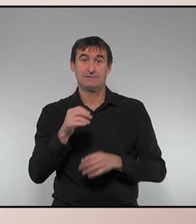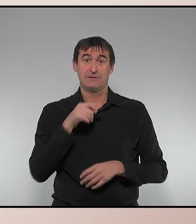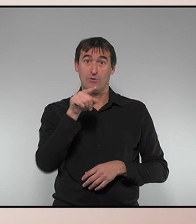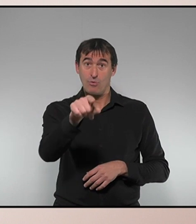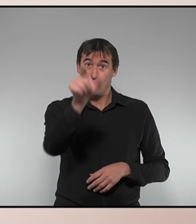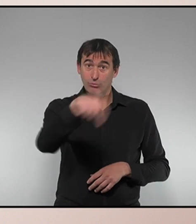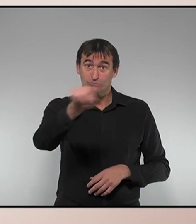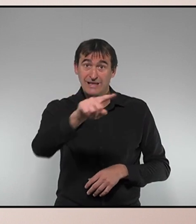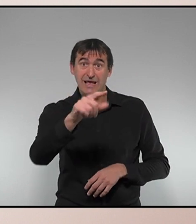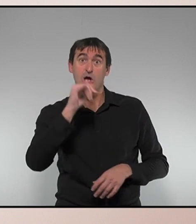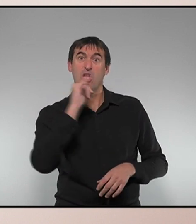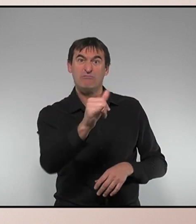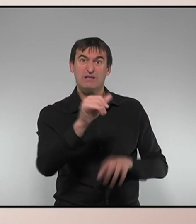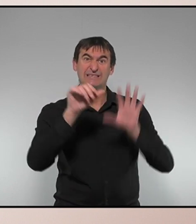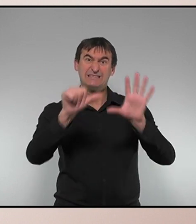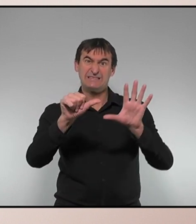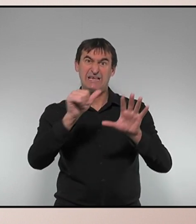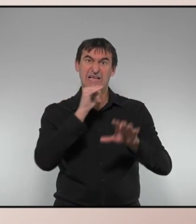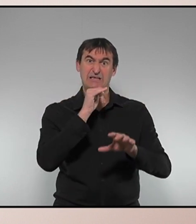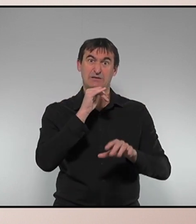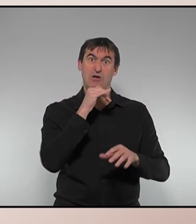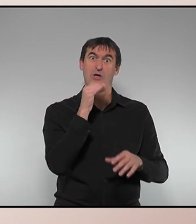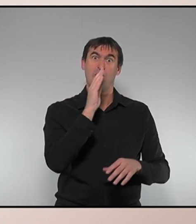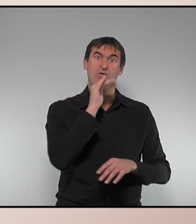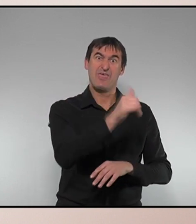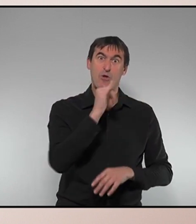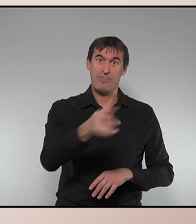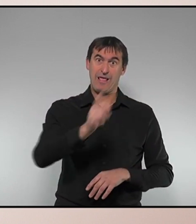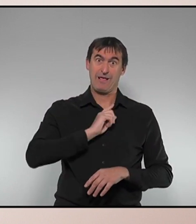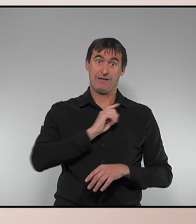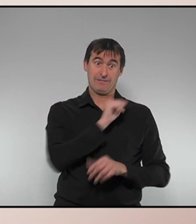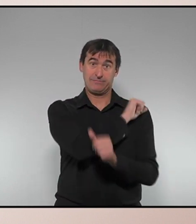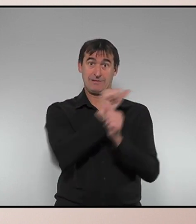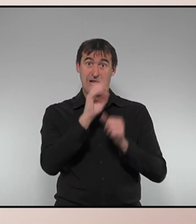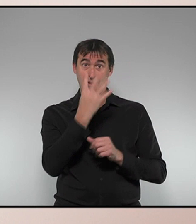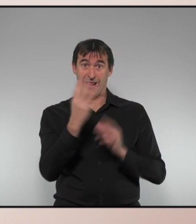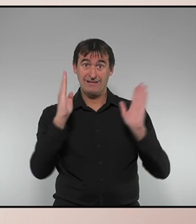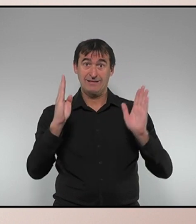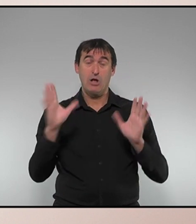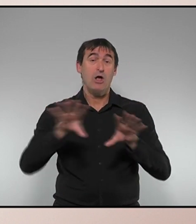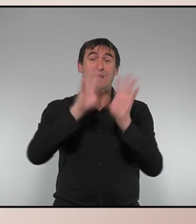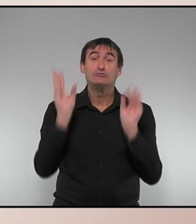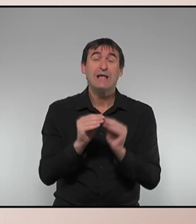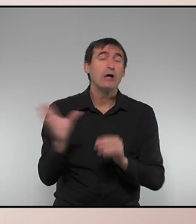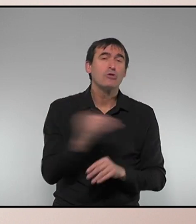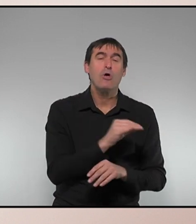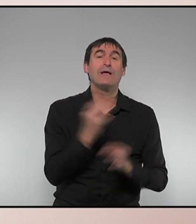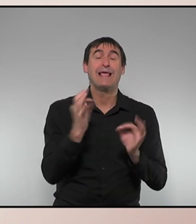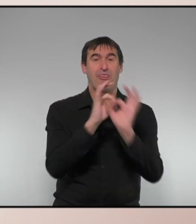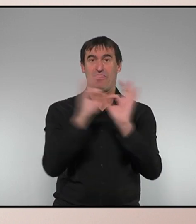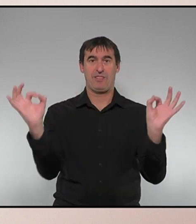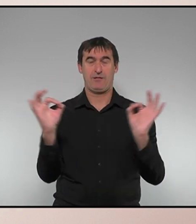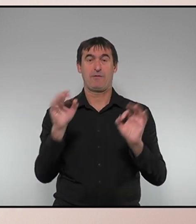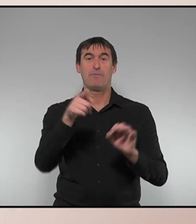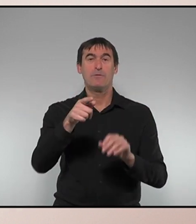que vostè ha presentat contra mi en el que va de la legislatura, totes han tingut un resultat igual a zero. I ho han fet només per desgastar les